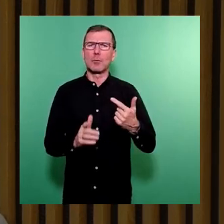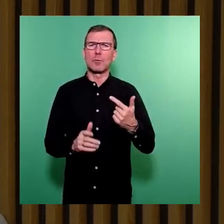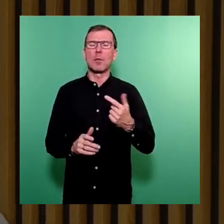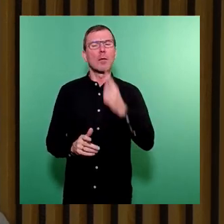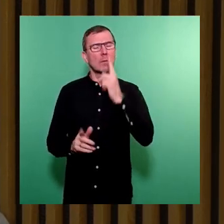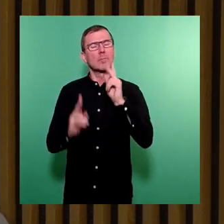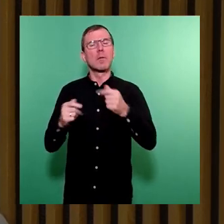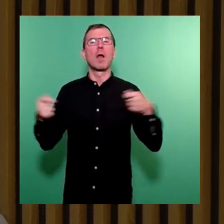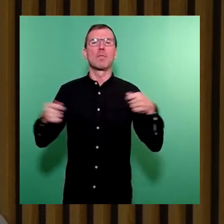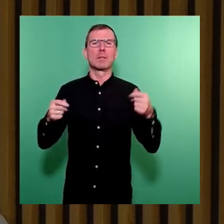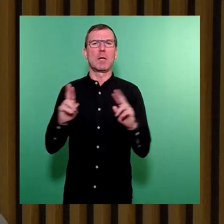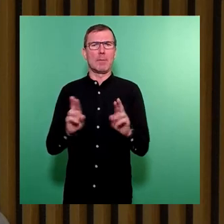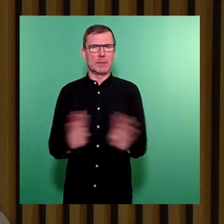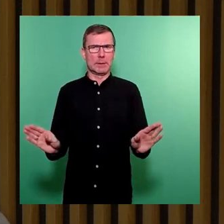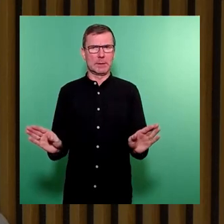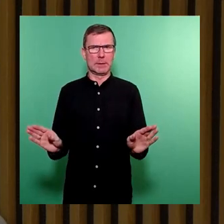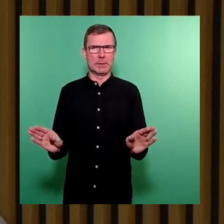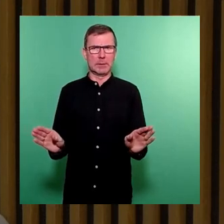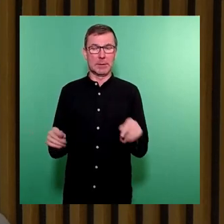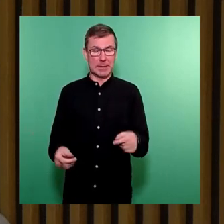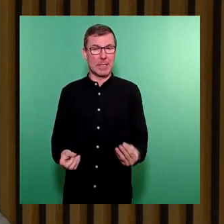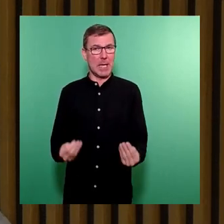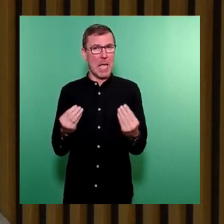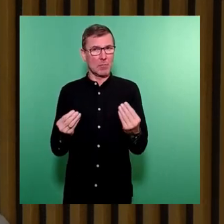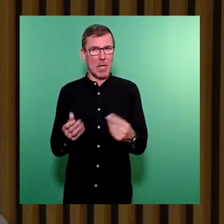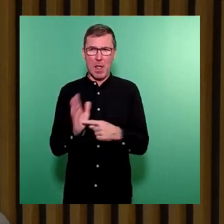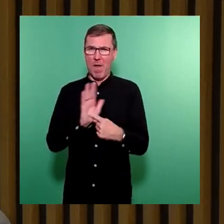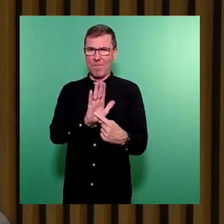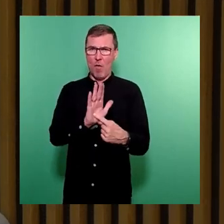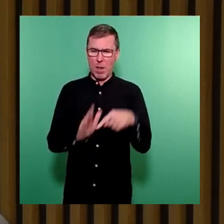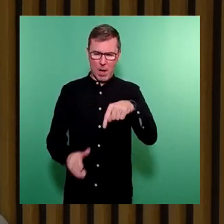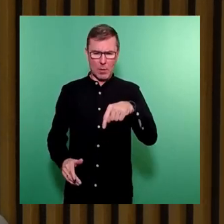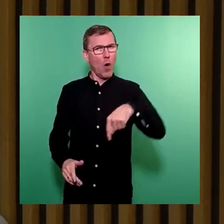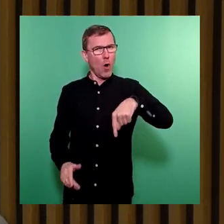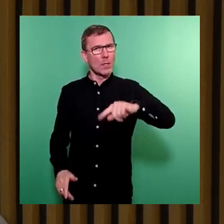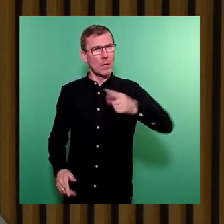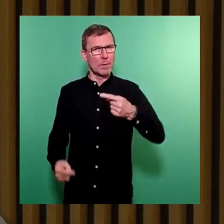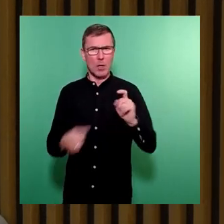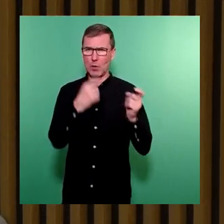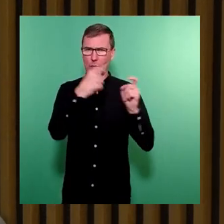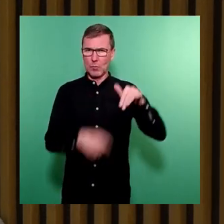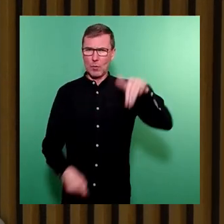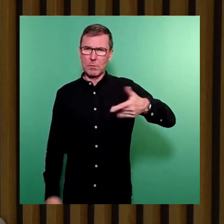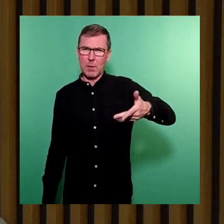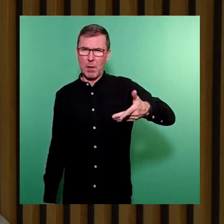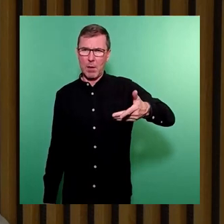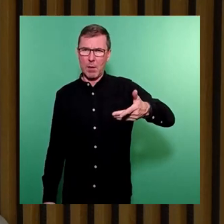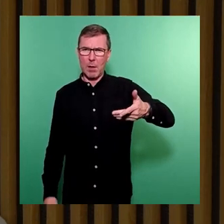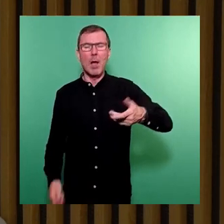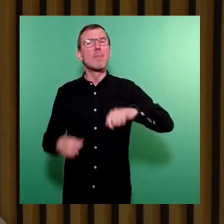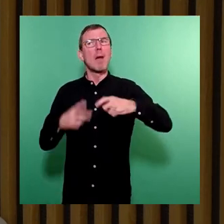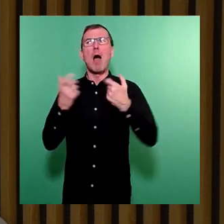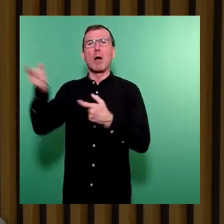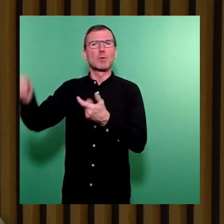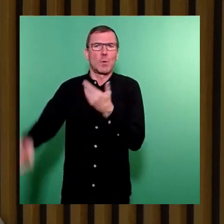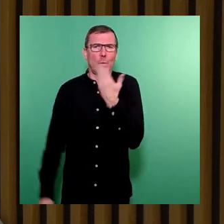Finanzierung gesichert sei. Unter aktuellen Vorlage, die auch heute zur Debatte steht und die leider auch nicht im Bauschuss war, der war